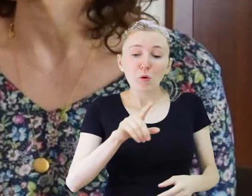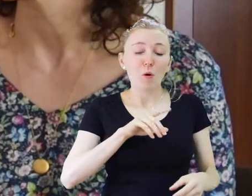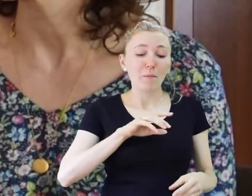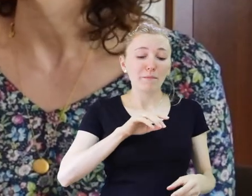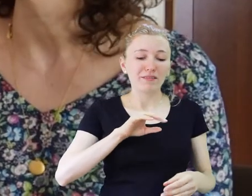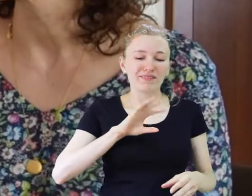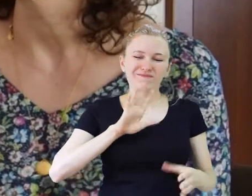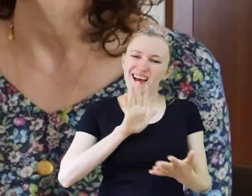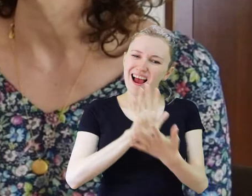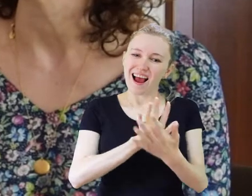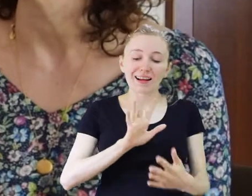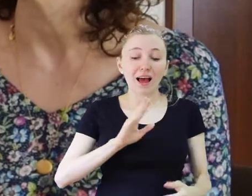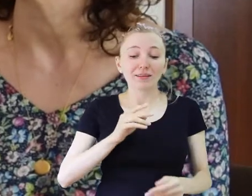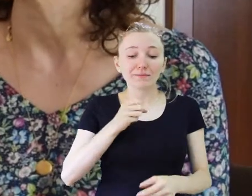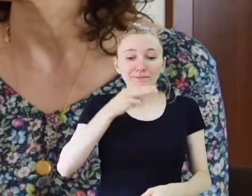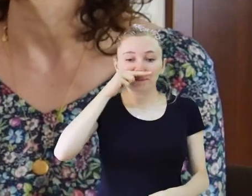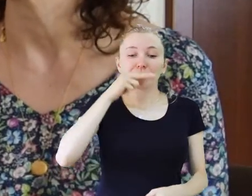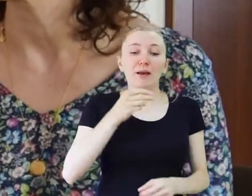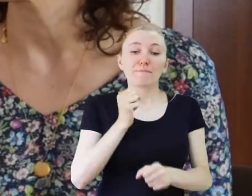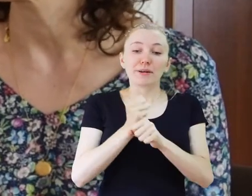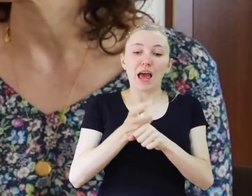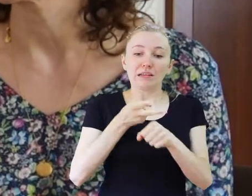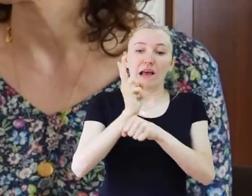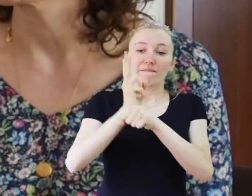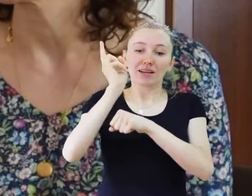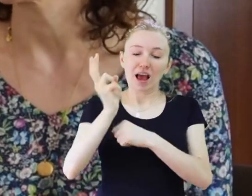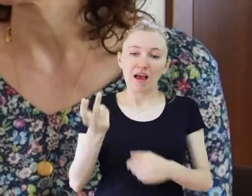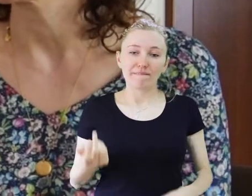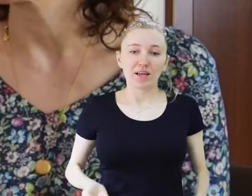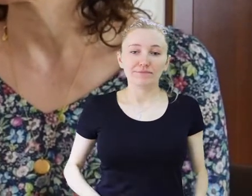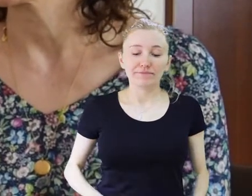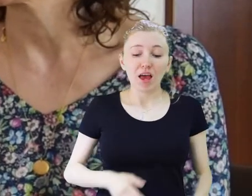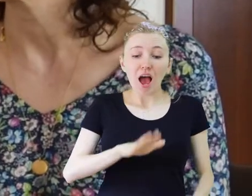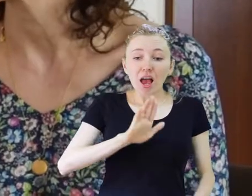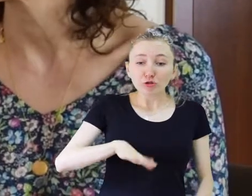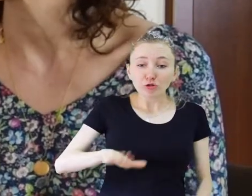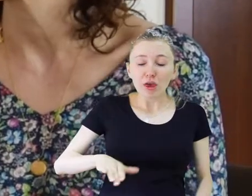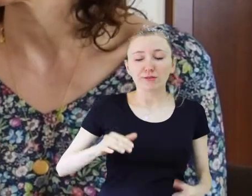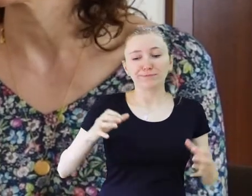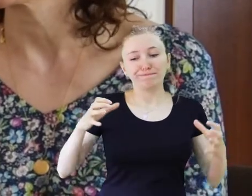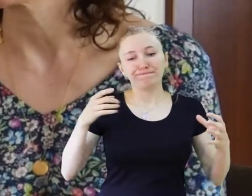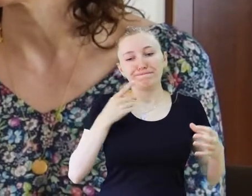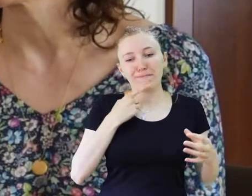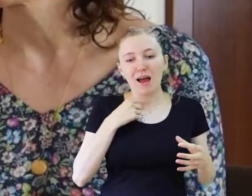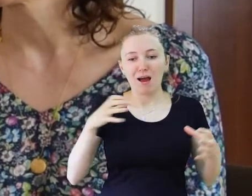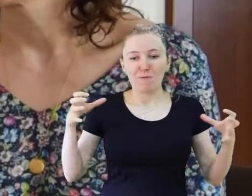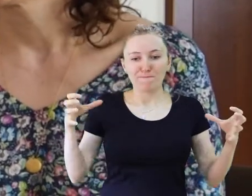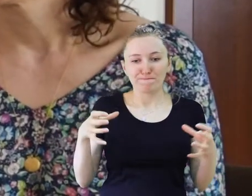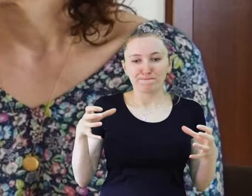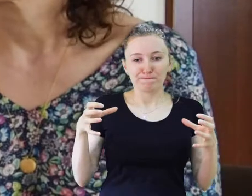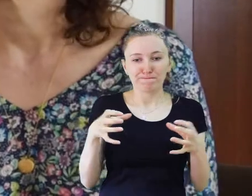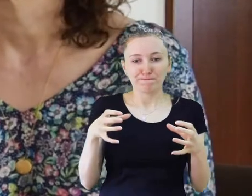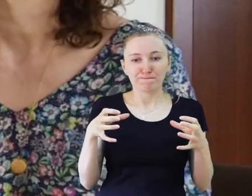Od początku studiów tak jakby byli nastawieni na robienie karier. W dzieciach było coraz mniej.